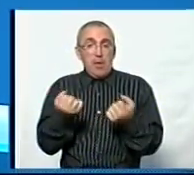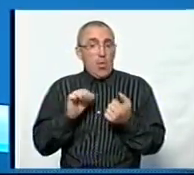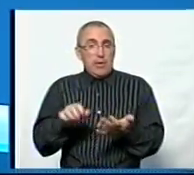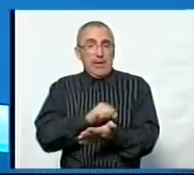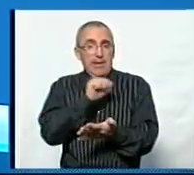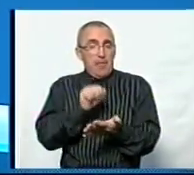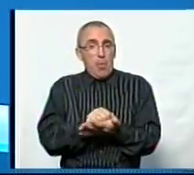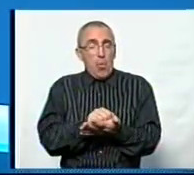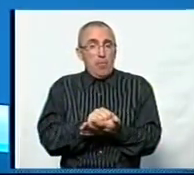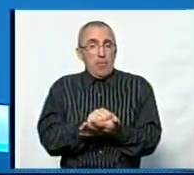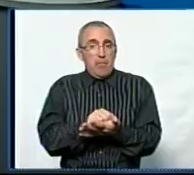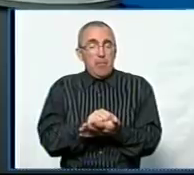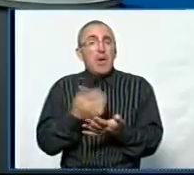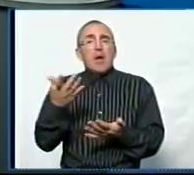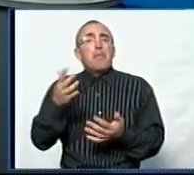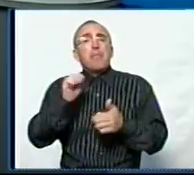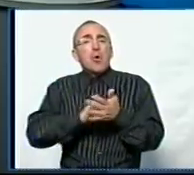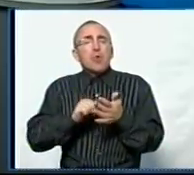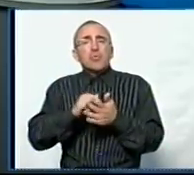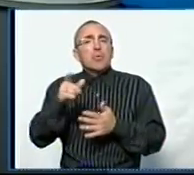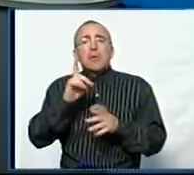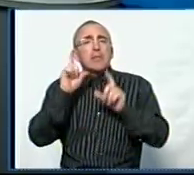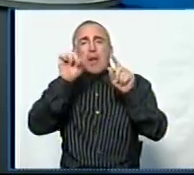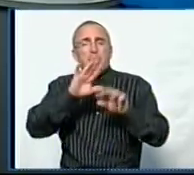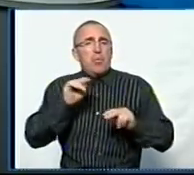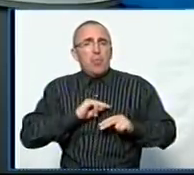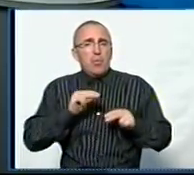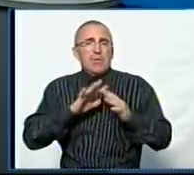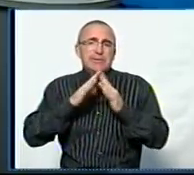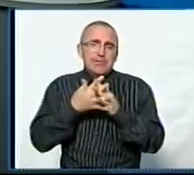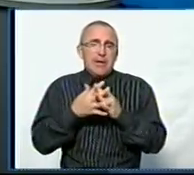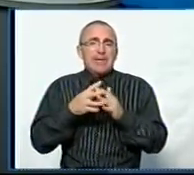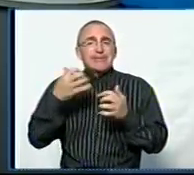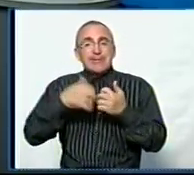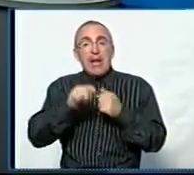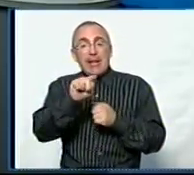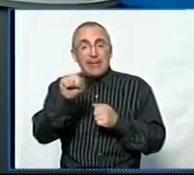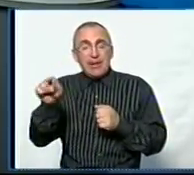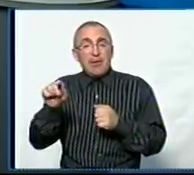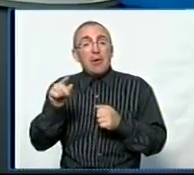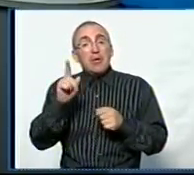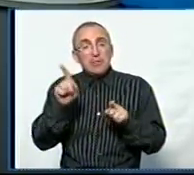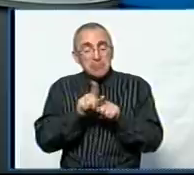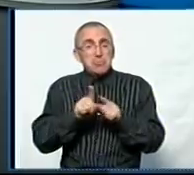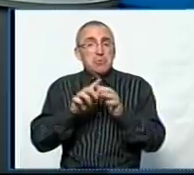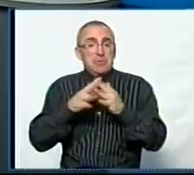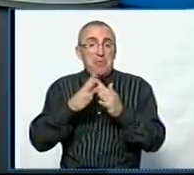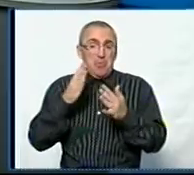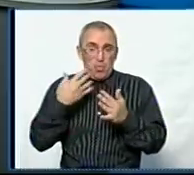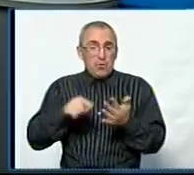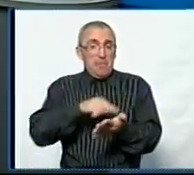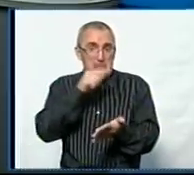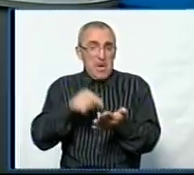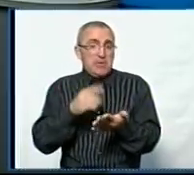дипломи, здається. З яких причин вони не поїдуть працювати село, особливо серед тих, та чому знову ж таки село, в нас і в місті вже